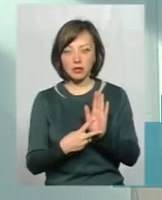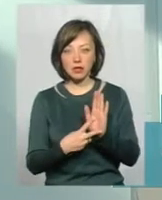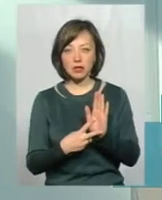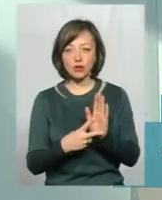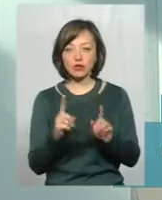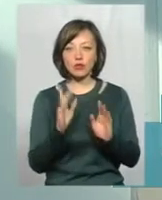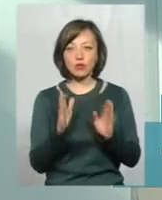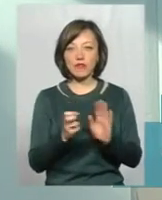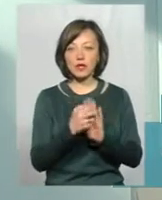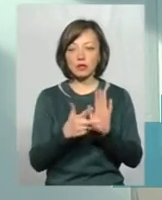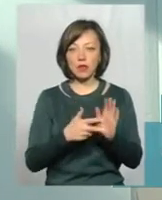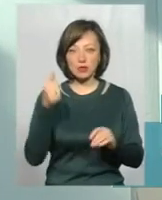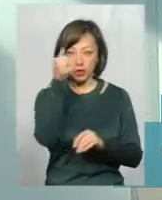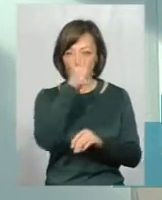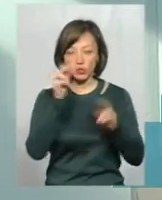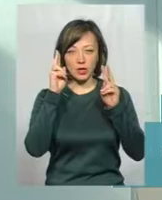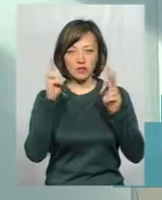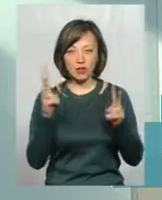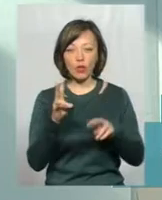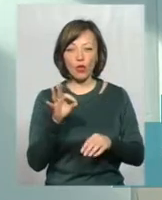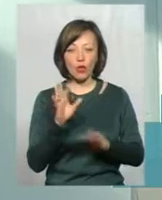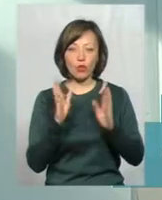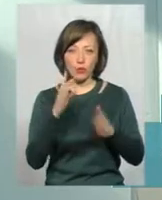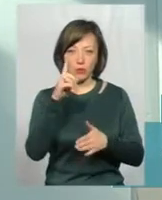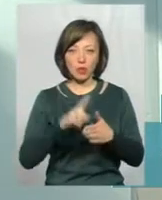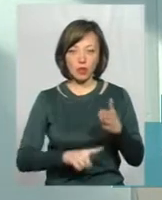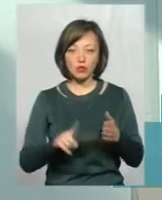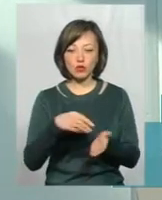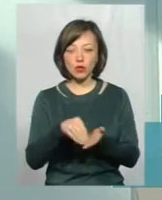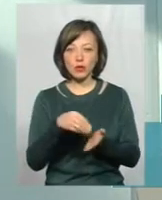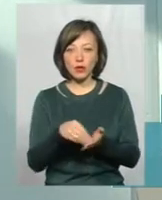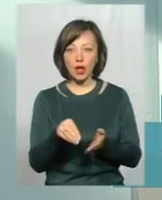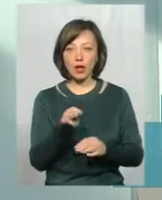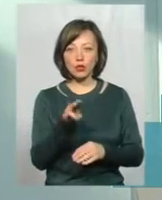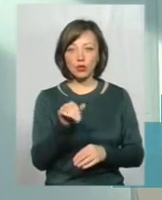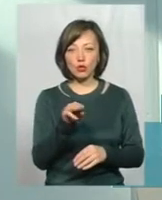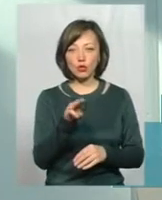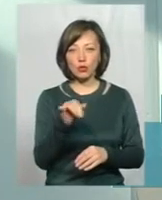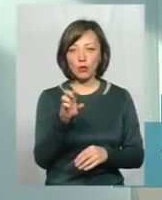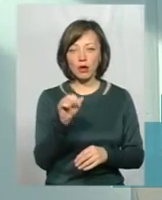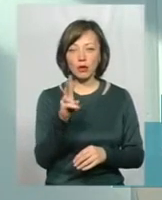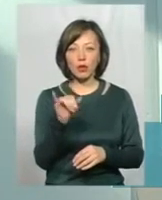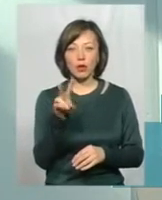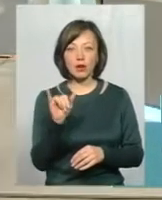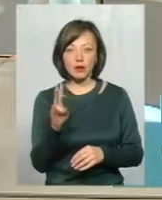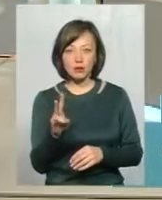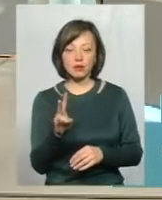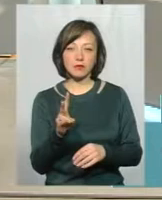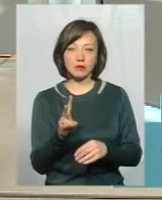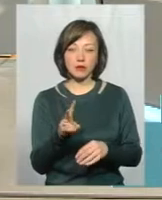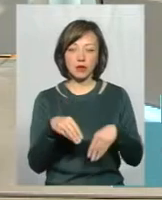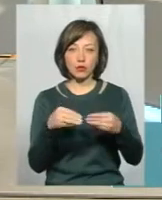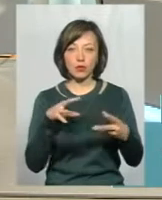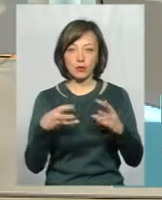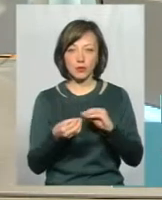що буде в 18-м году – неізвісно. Але будемо сподіватися, що закупка туберкуліна своєвременна і проведення проб дадуть положительний